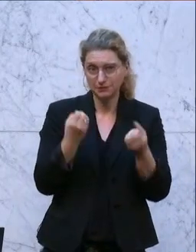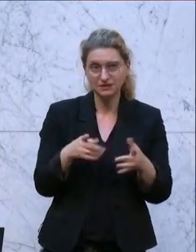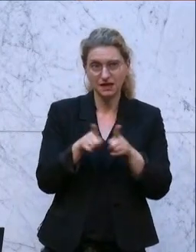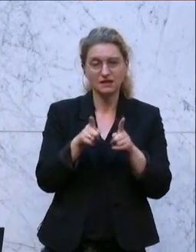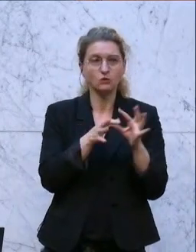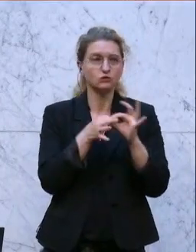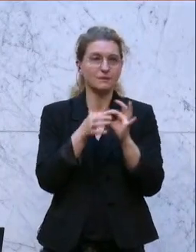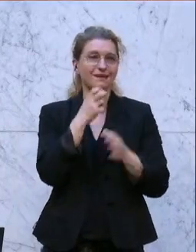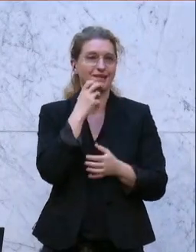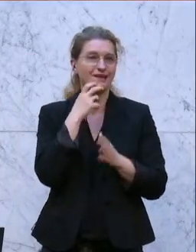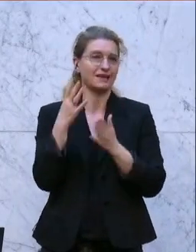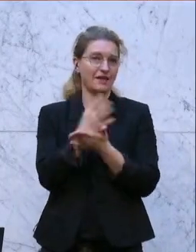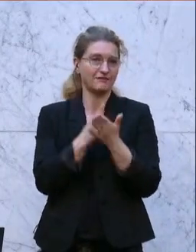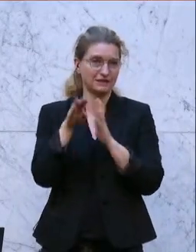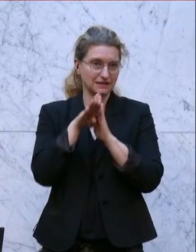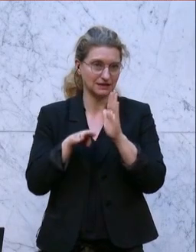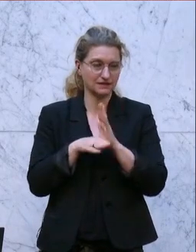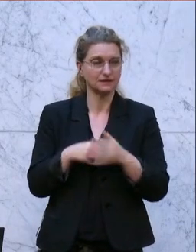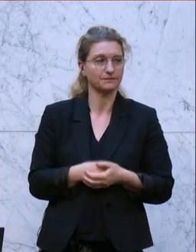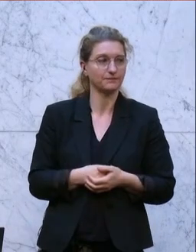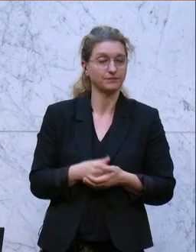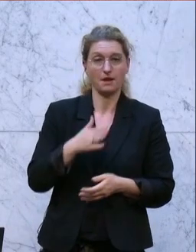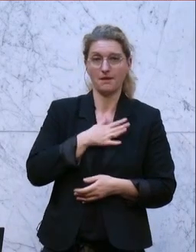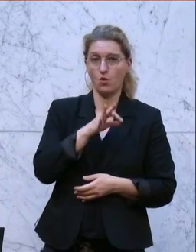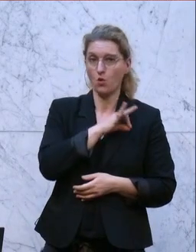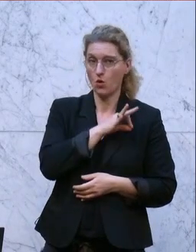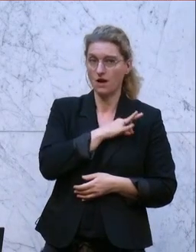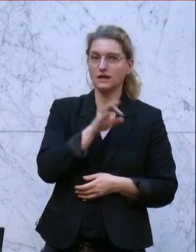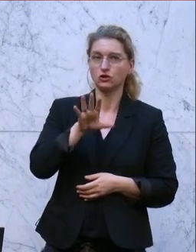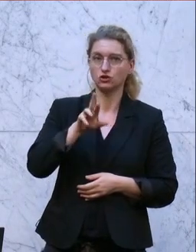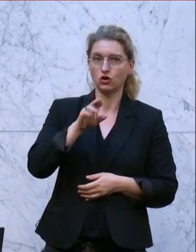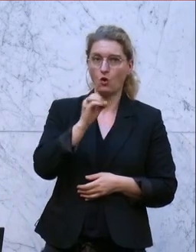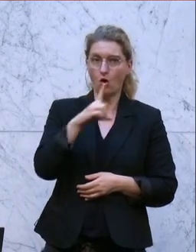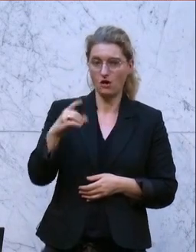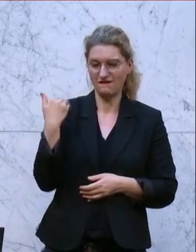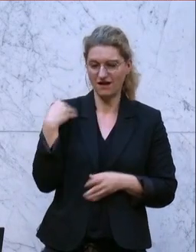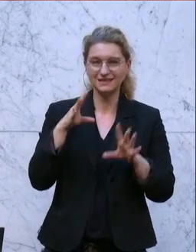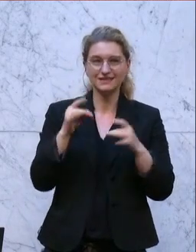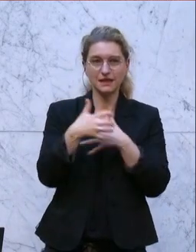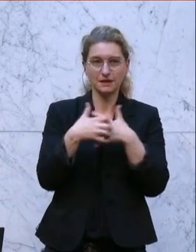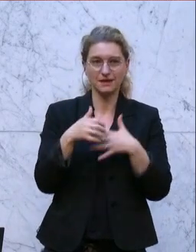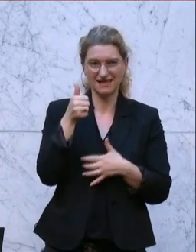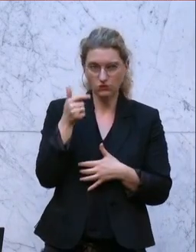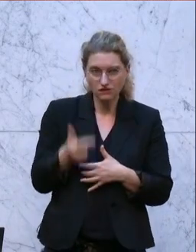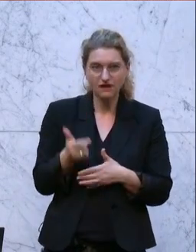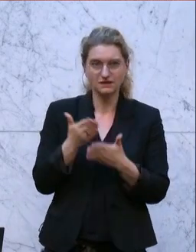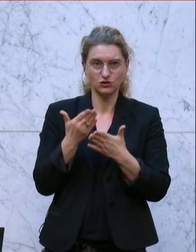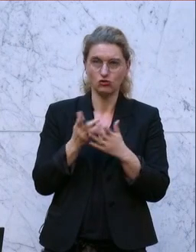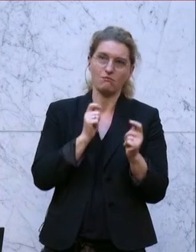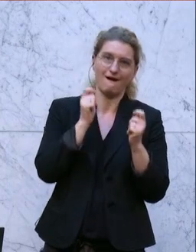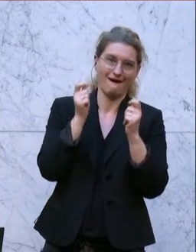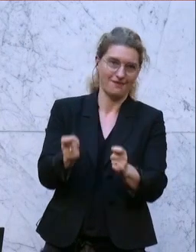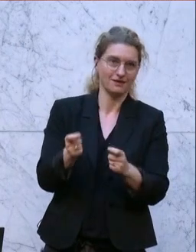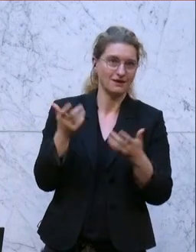Energieeffizienzgesetz. Mein Kollege Schroll hat eingebracht am 10. März 2021 einen Antrag,